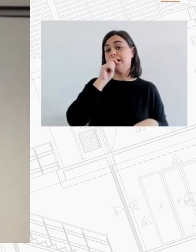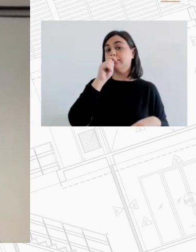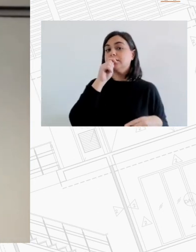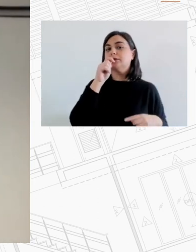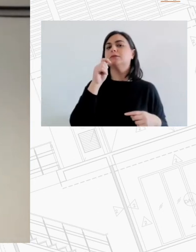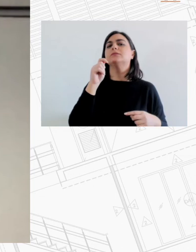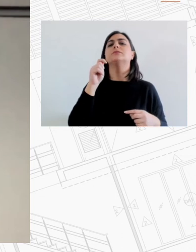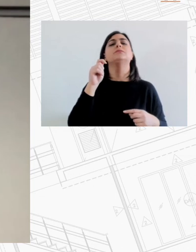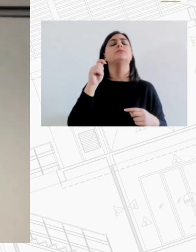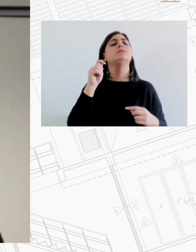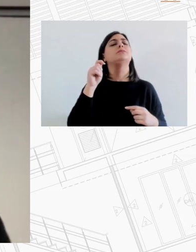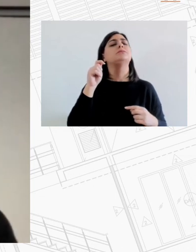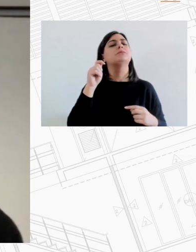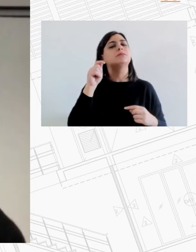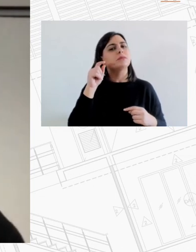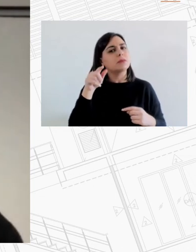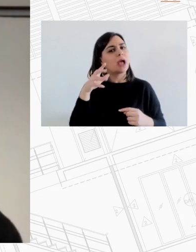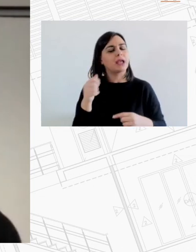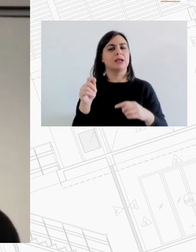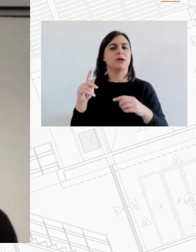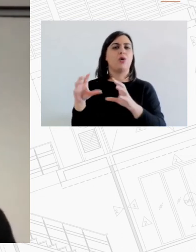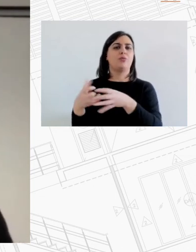τρέχουν που συμβάλλουν σε